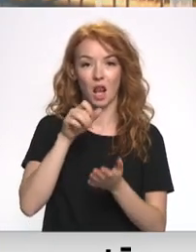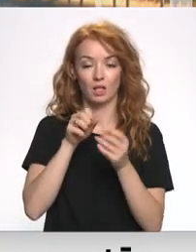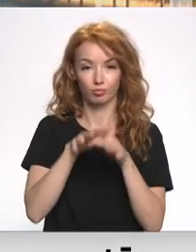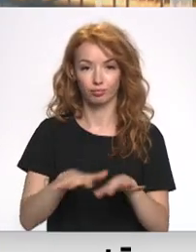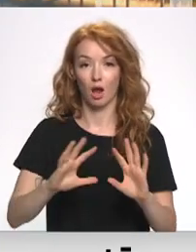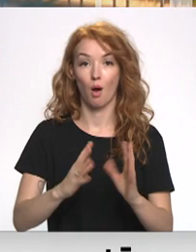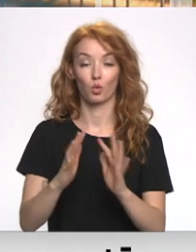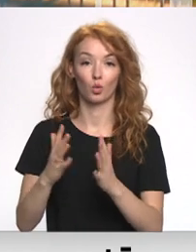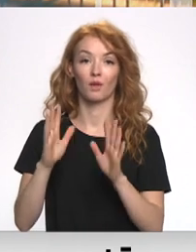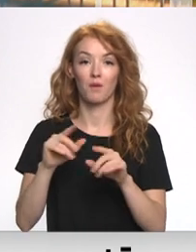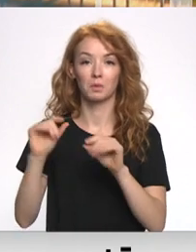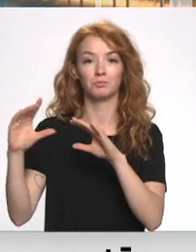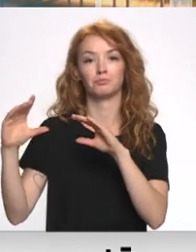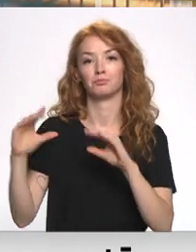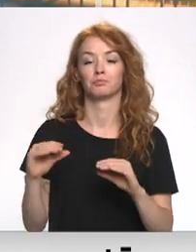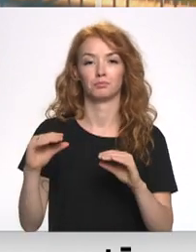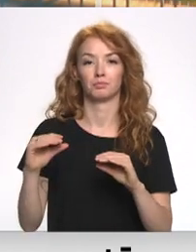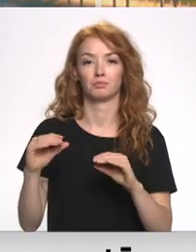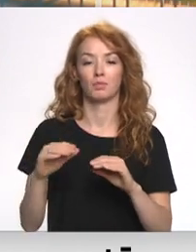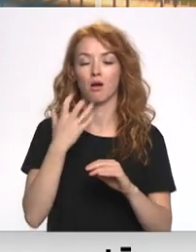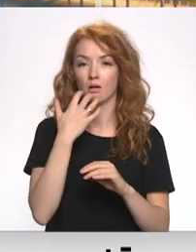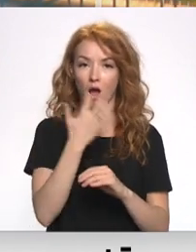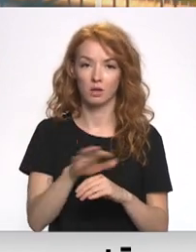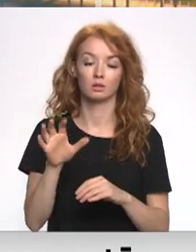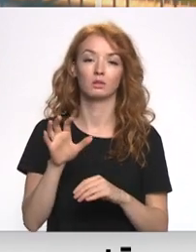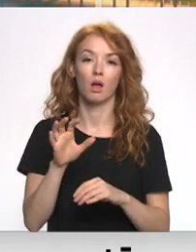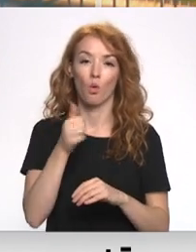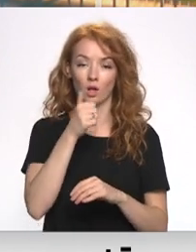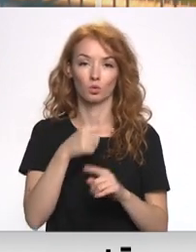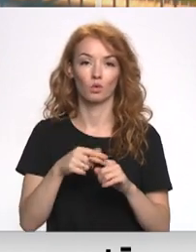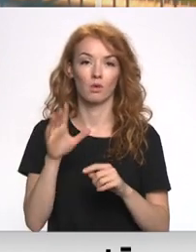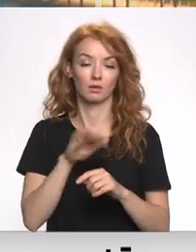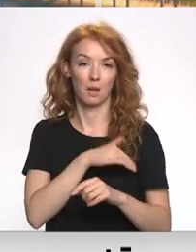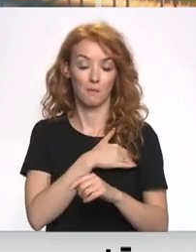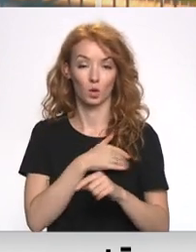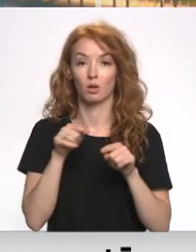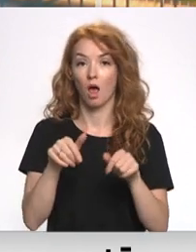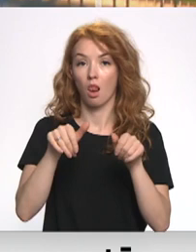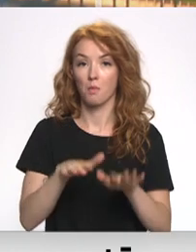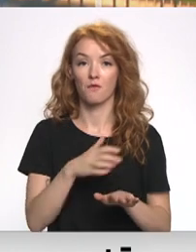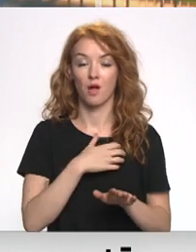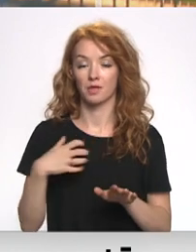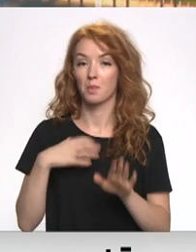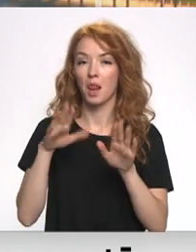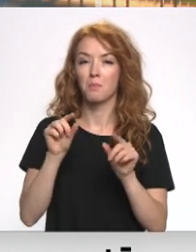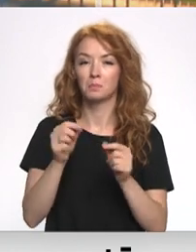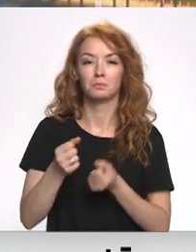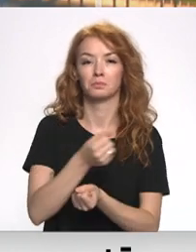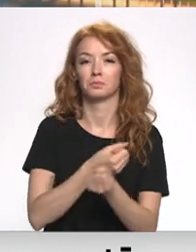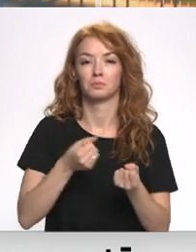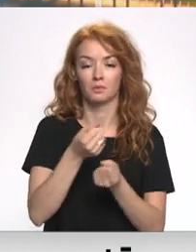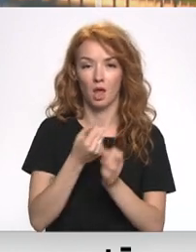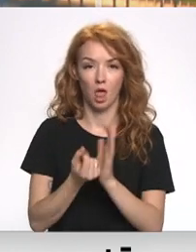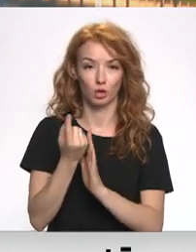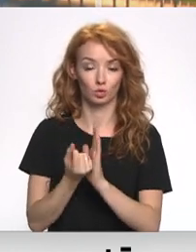varēs nedaudz pazeminēt gaisu un karstā ūdens temperatūra tā šodien lēma valdība. Tas lēns, lai varētu ietopīt energo